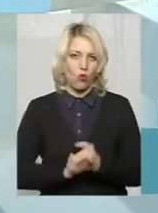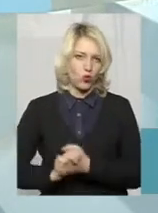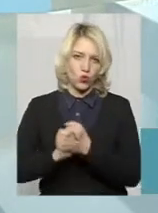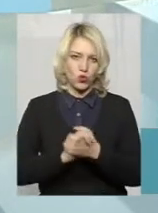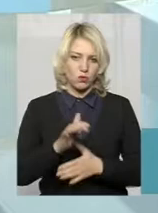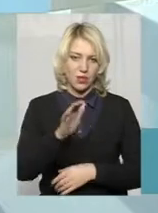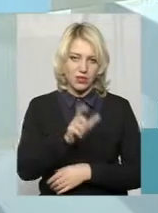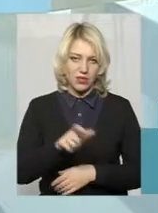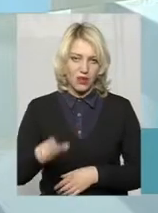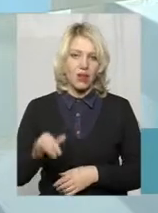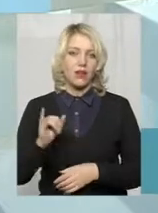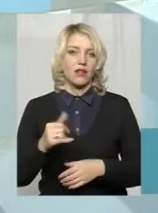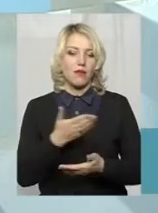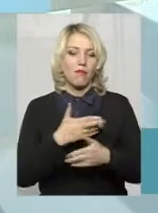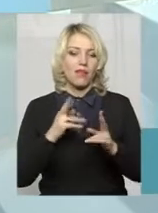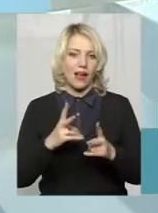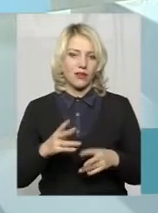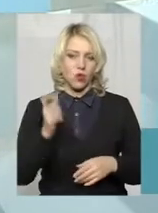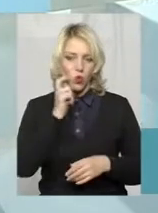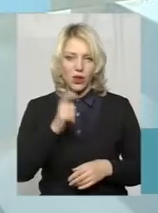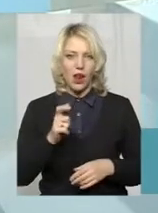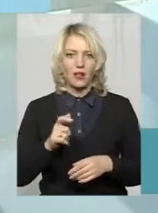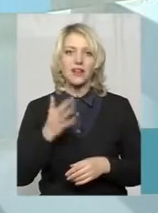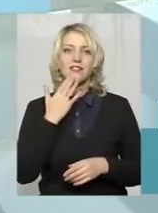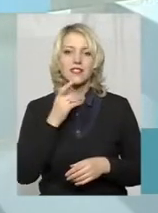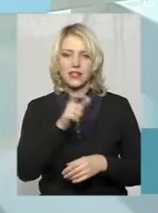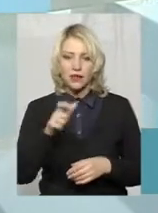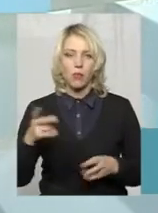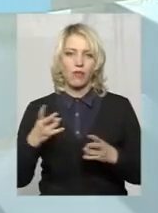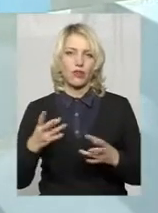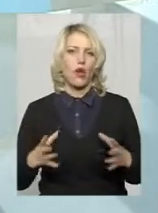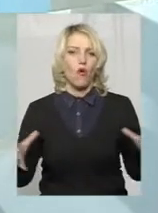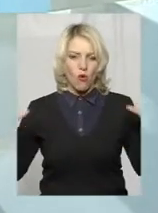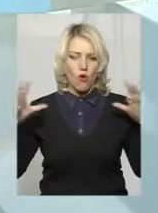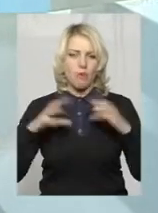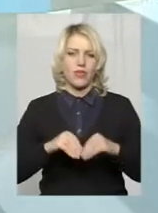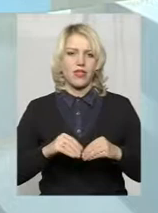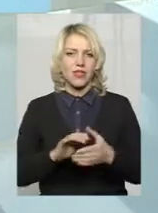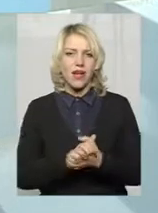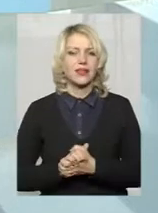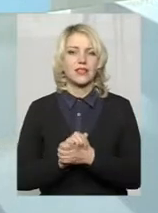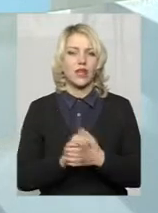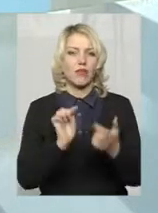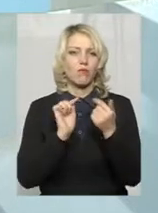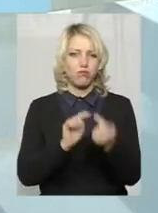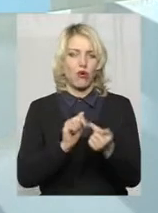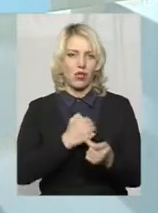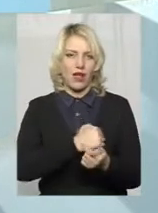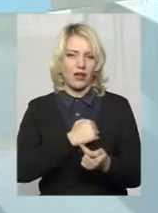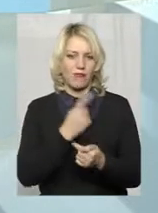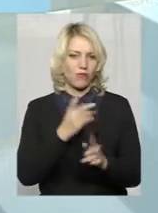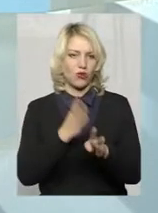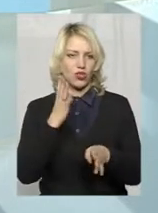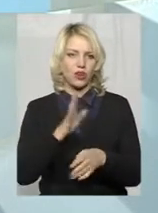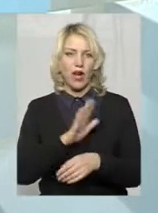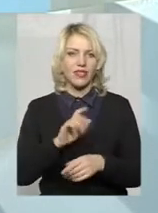сьогодні, як українці, маємо об'єднатися проти агресора. І в першу чергу, а не відкривати там другий